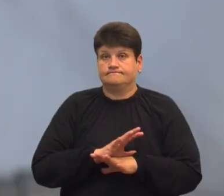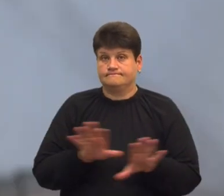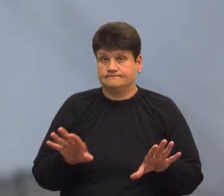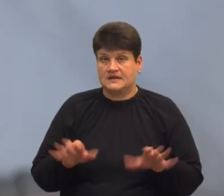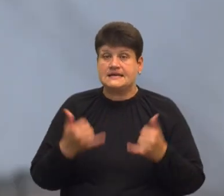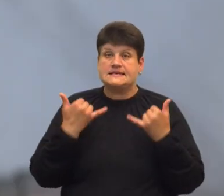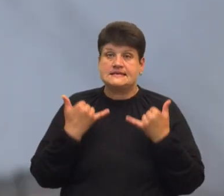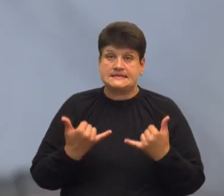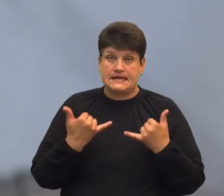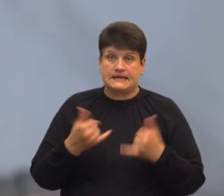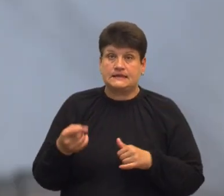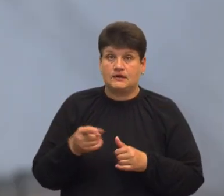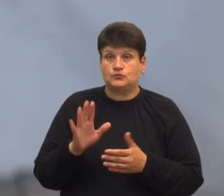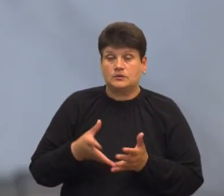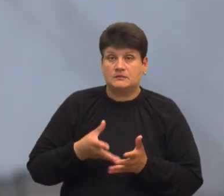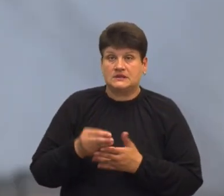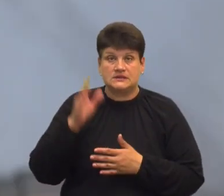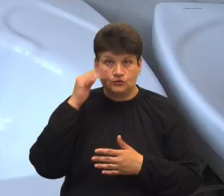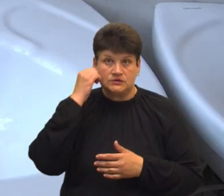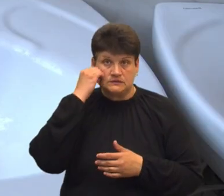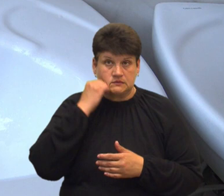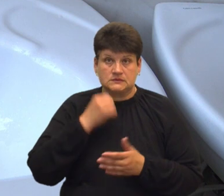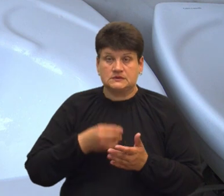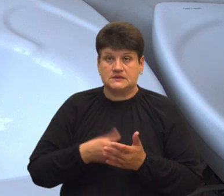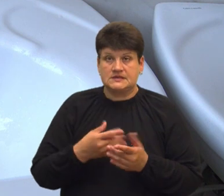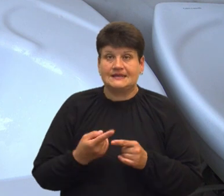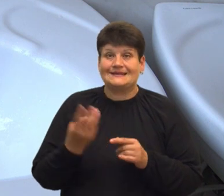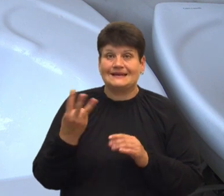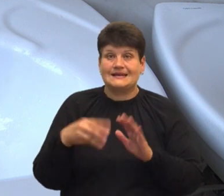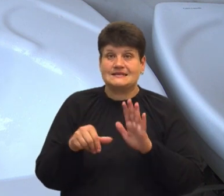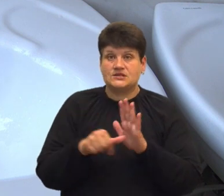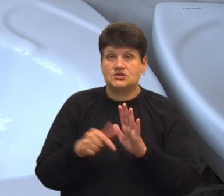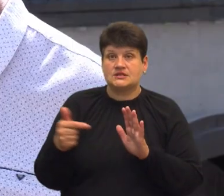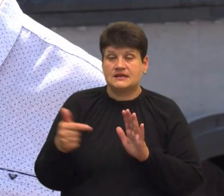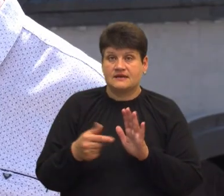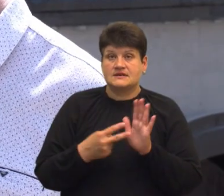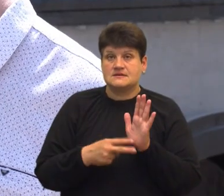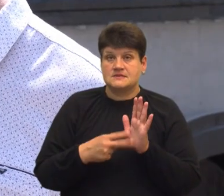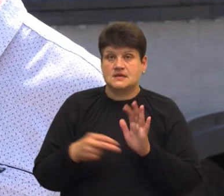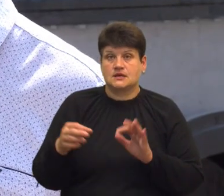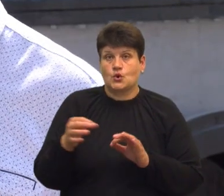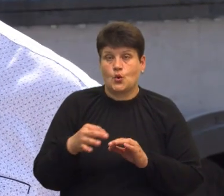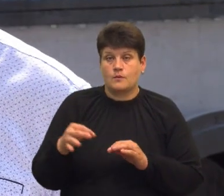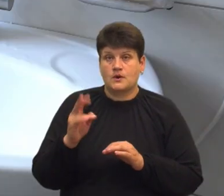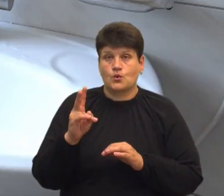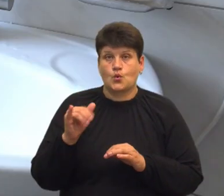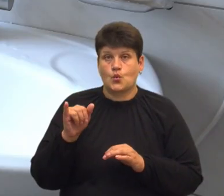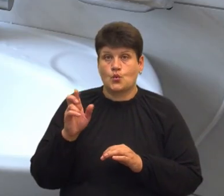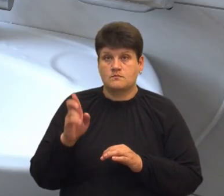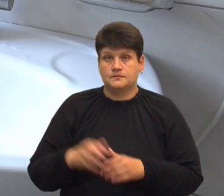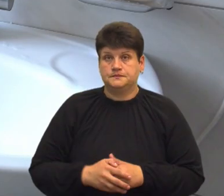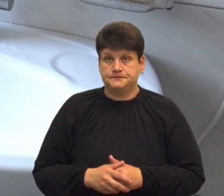Зараз тернополяни платитимуть за воду за старими тарифами. Це 36 гривень 70 копійок за куб, розповів Володимир Водовіз.